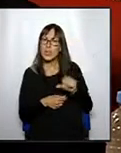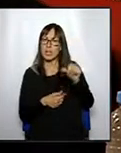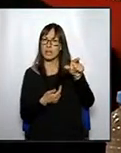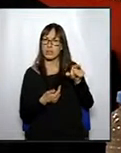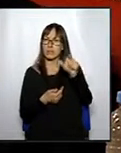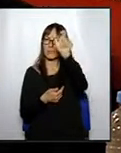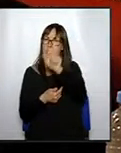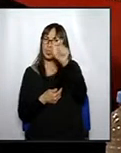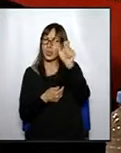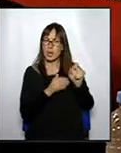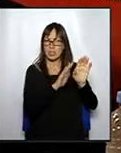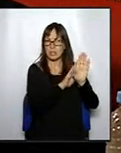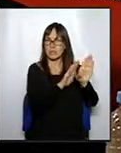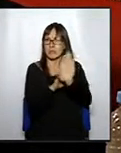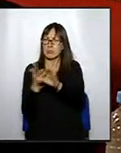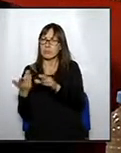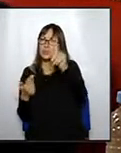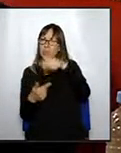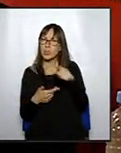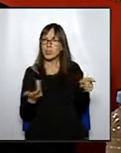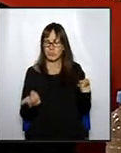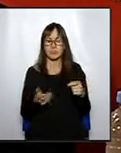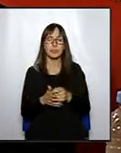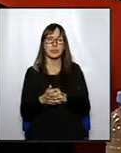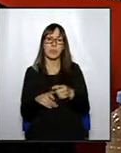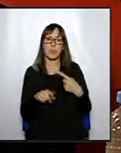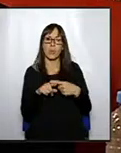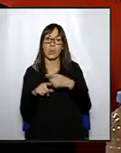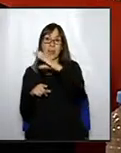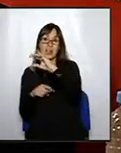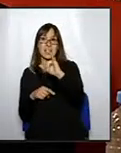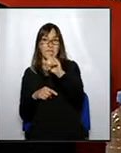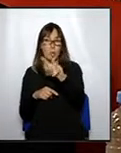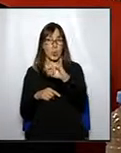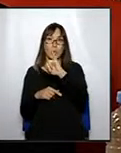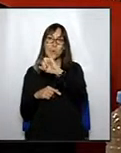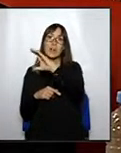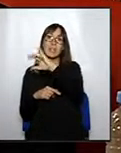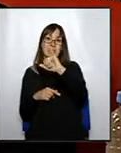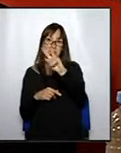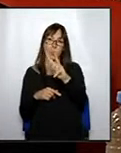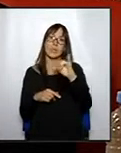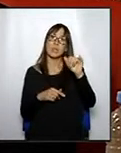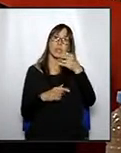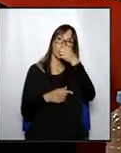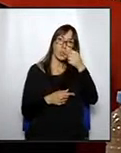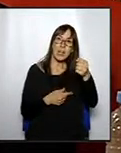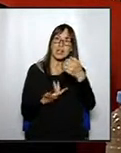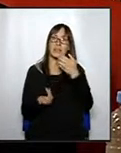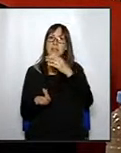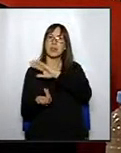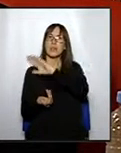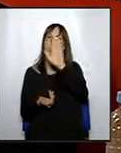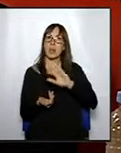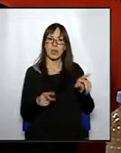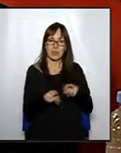nostra ciutat. Entendríem, doncs, que ni l'equip de govern format per Convergència i Unió i el Partit Socialista com la majoria de partits de l'oposició no haurien